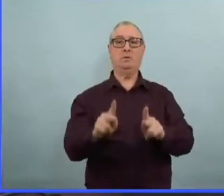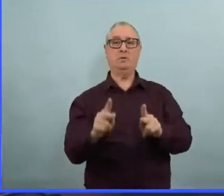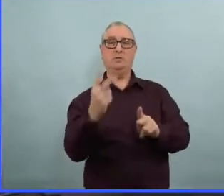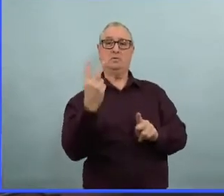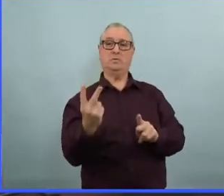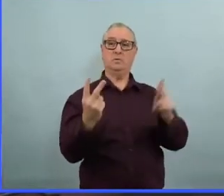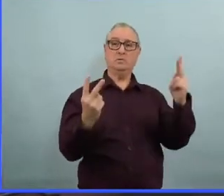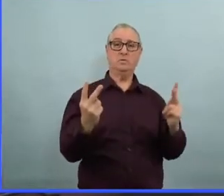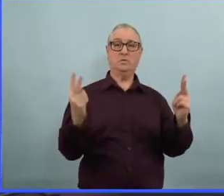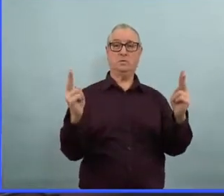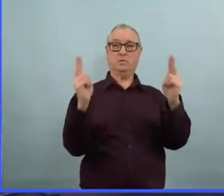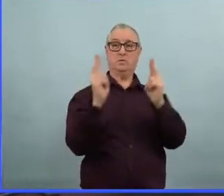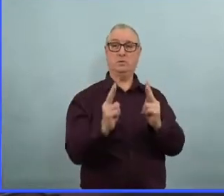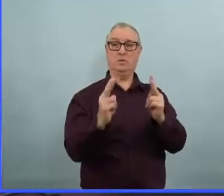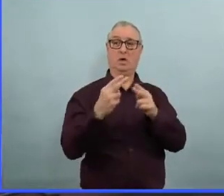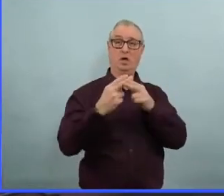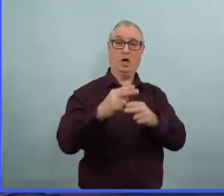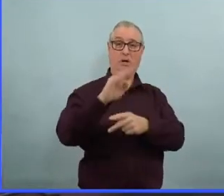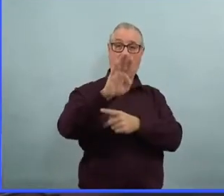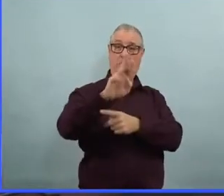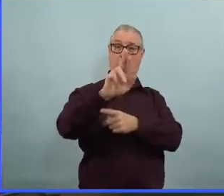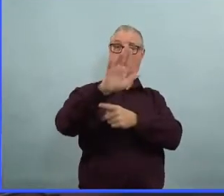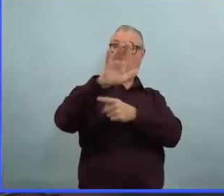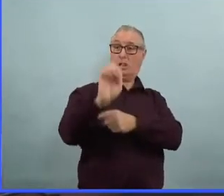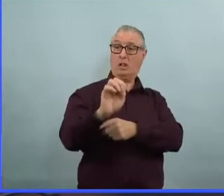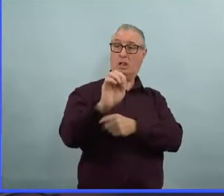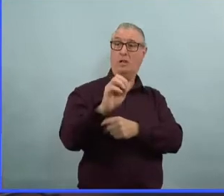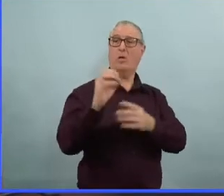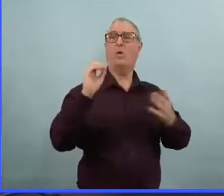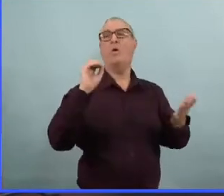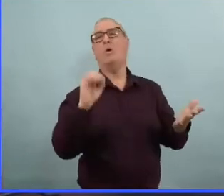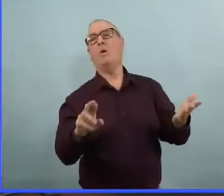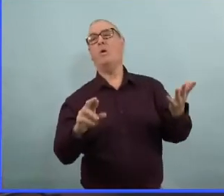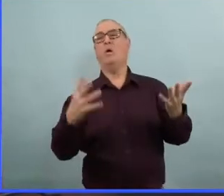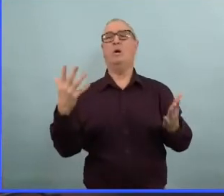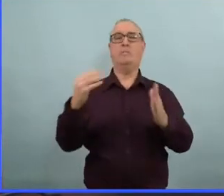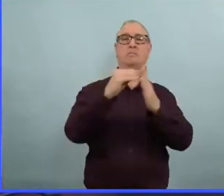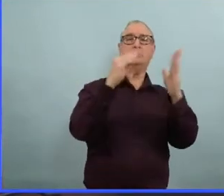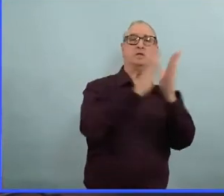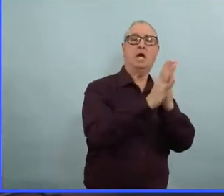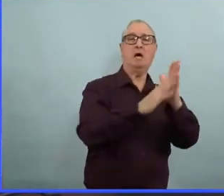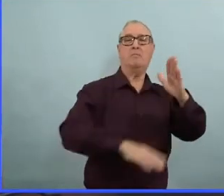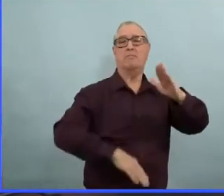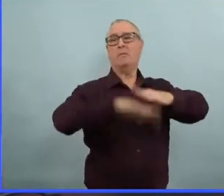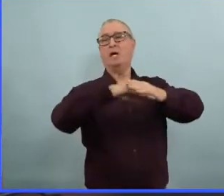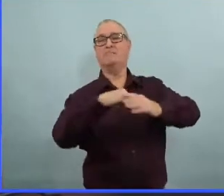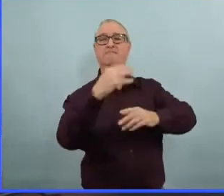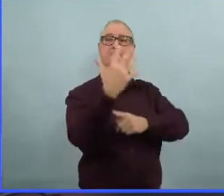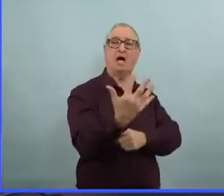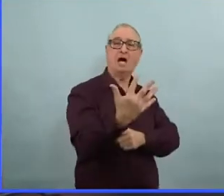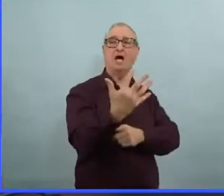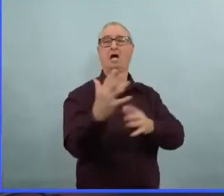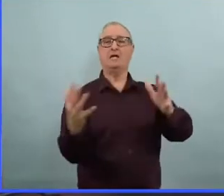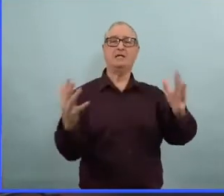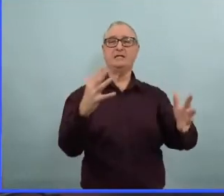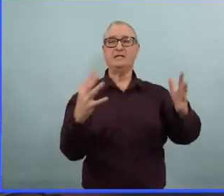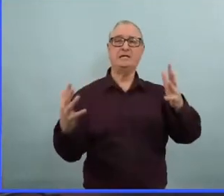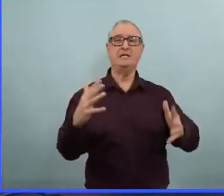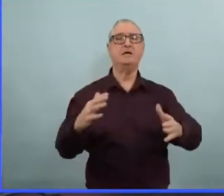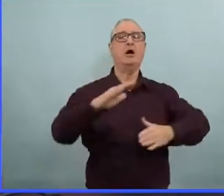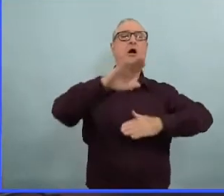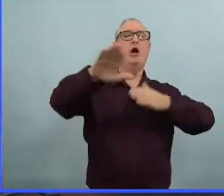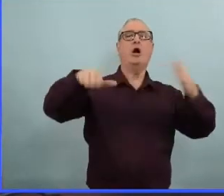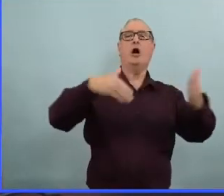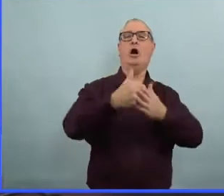les gens ? Est-ce qu'on dit que c'est une bulle de deux familles ? Ou bien est-ce qu'on va donner un nombre particulier de personnes ? Donc, je crois que chaque province a eu des difficultés à